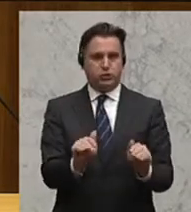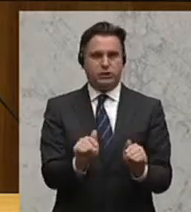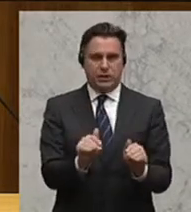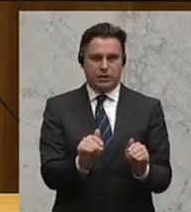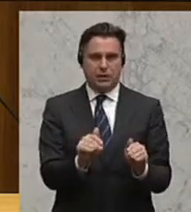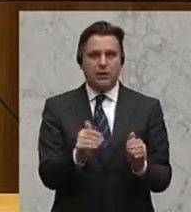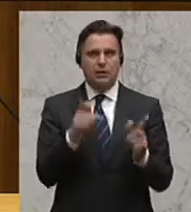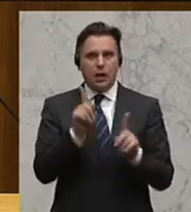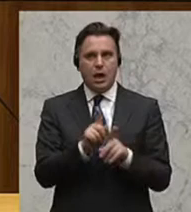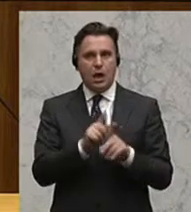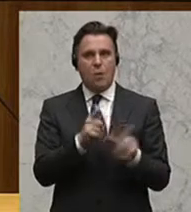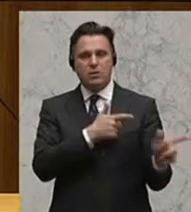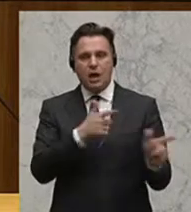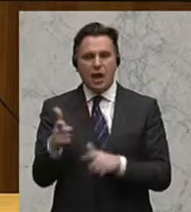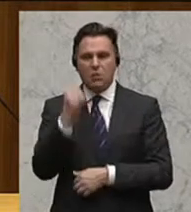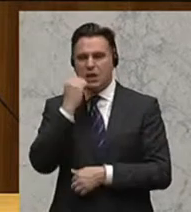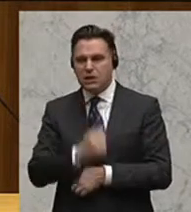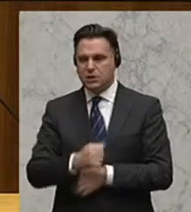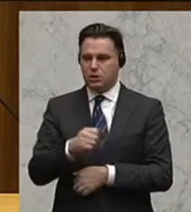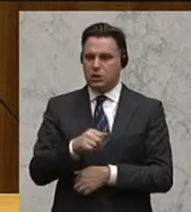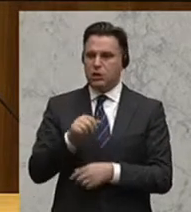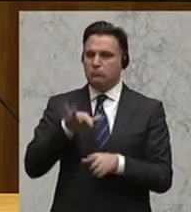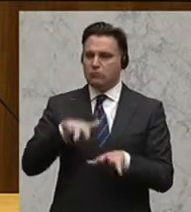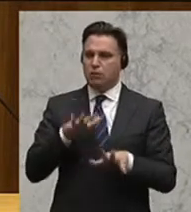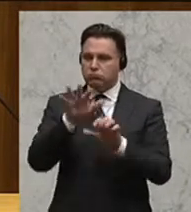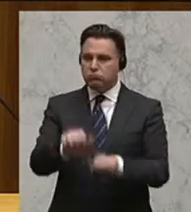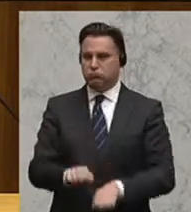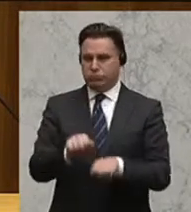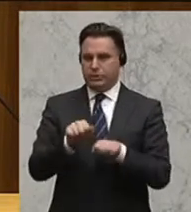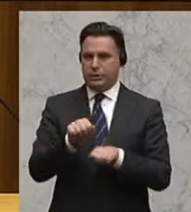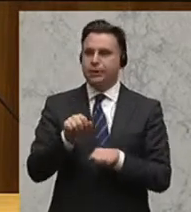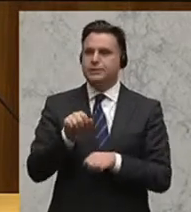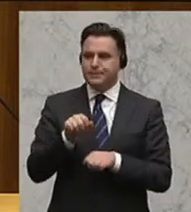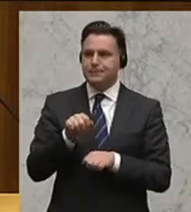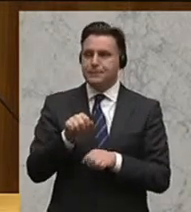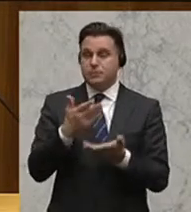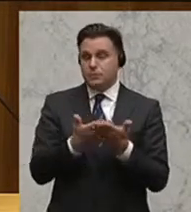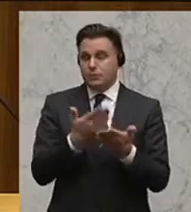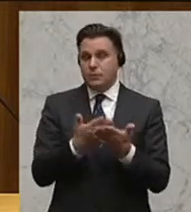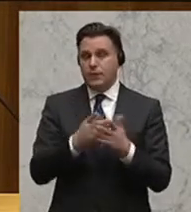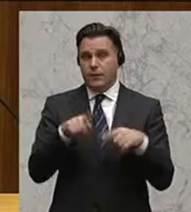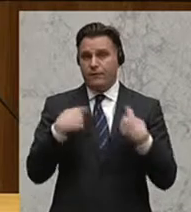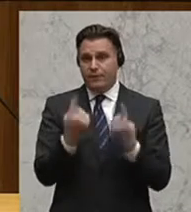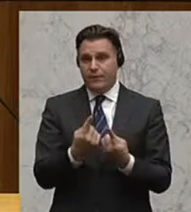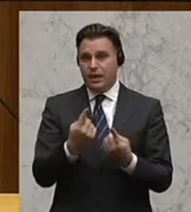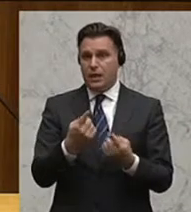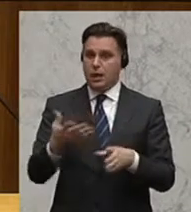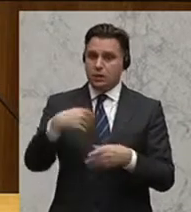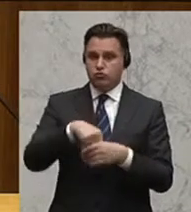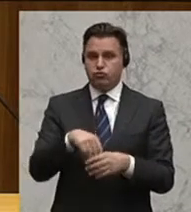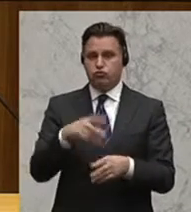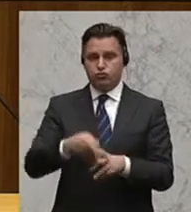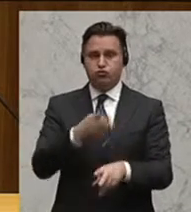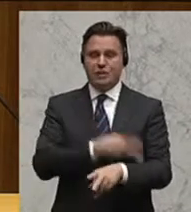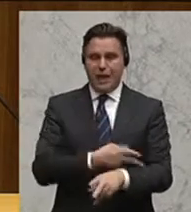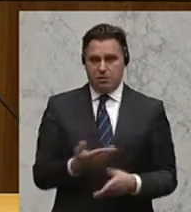haben über Terrorismus, Extremismus und Jihadismus diskutiert. Und wir sind ein Teil des Staates.